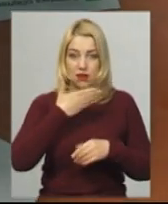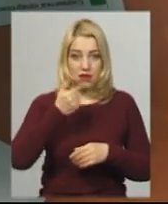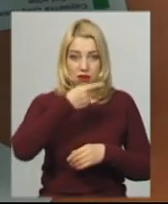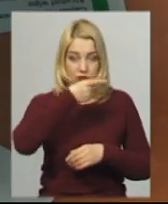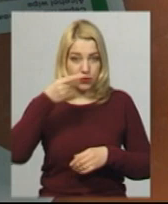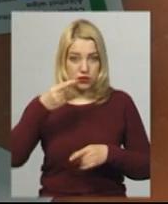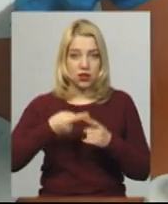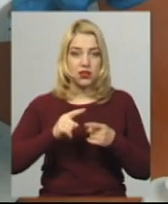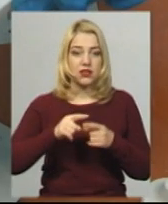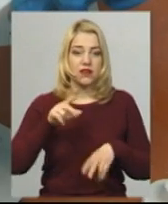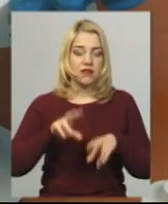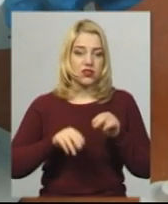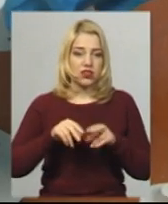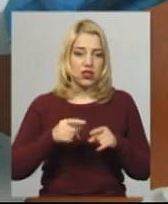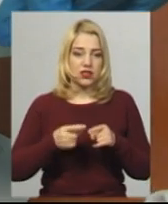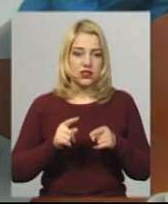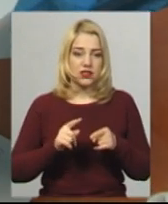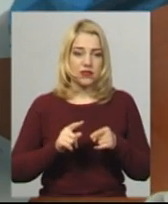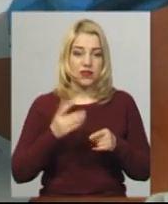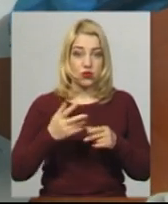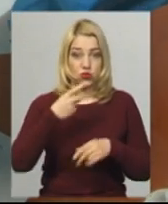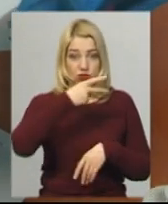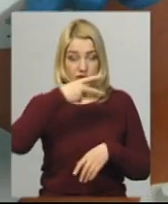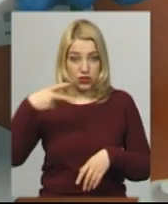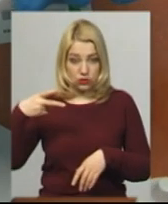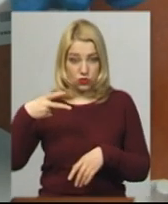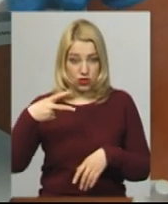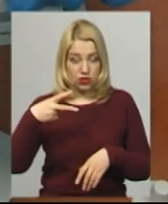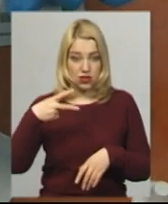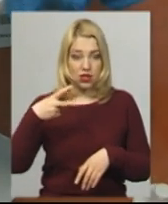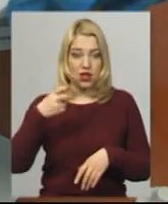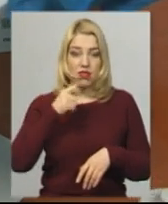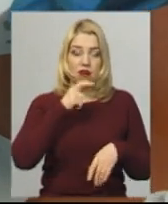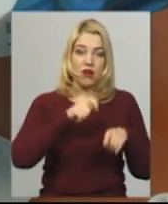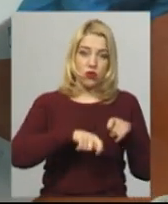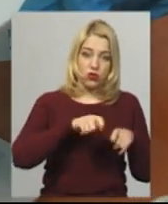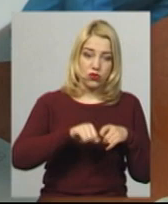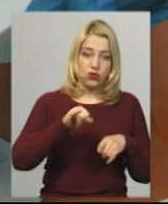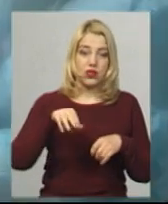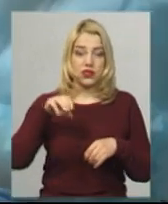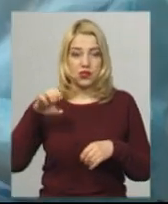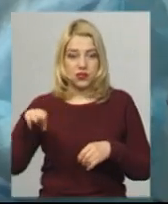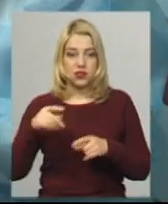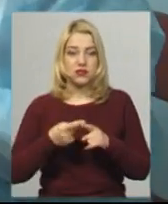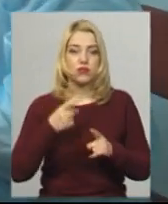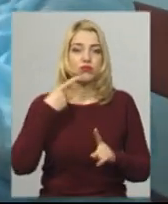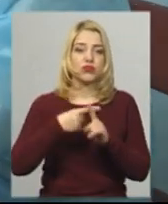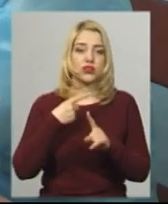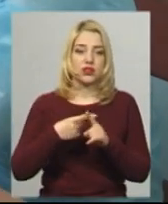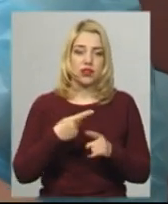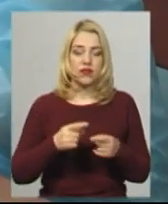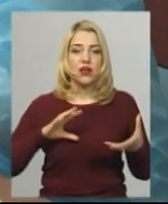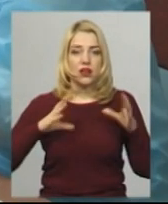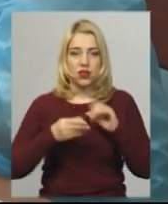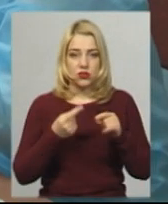тесті – тест негативний. Дві смужки на контролі і на тесту – тест позитивний. Результати цього